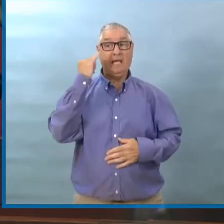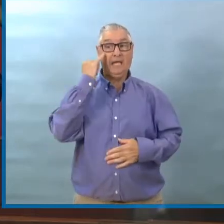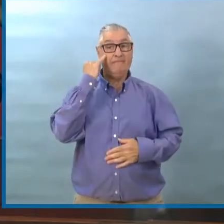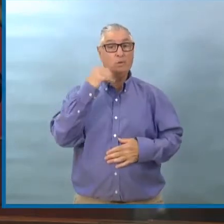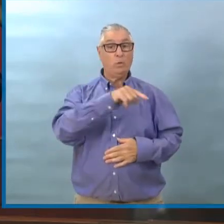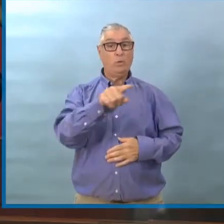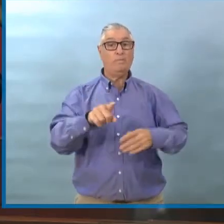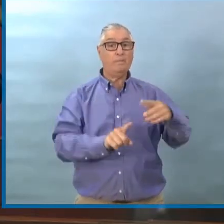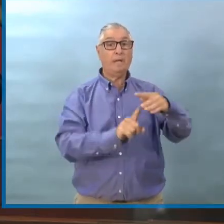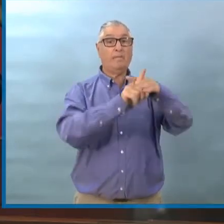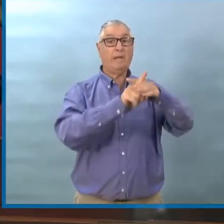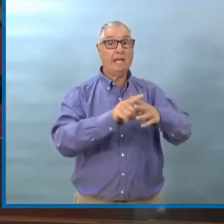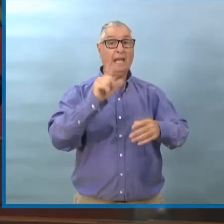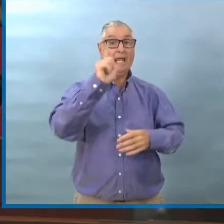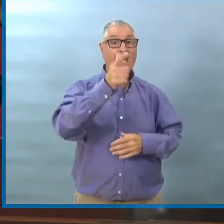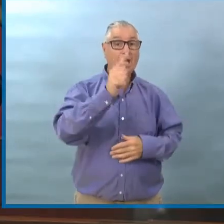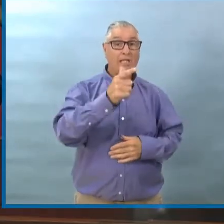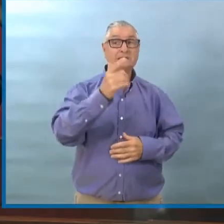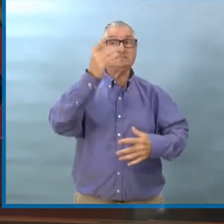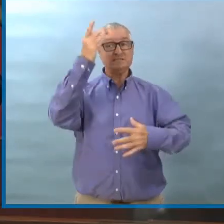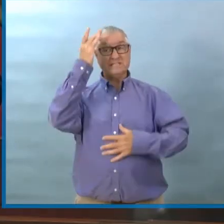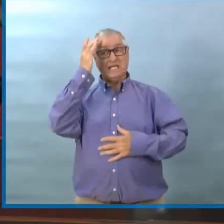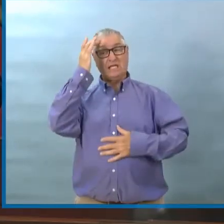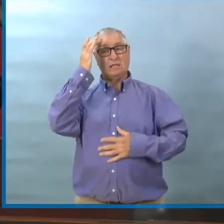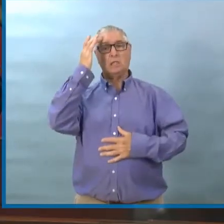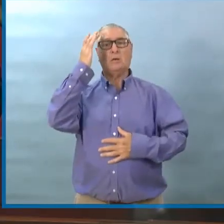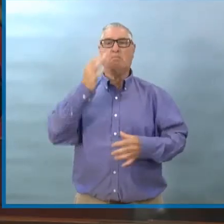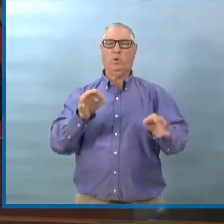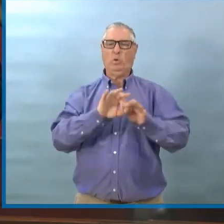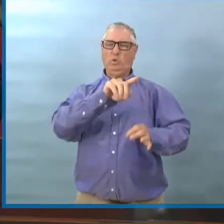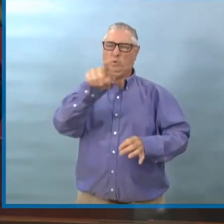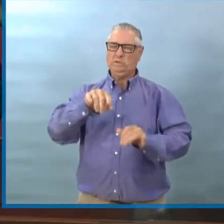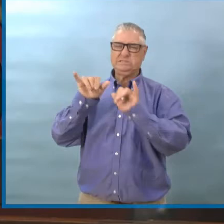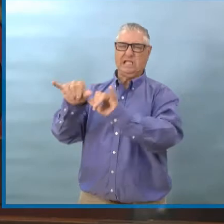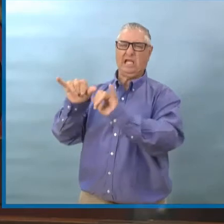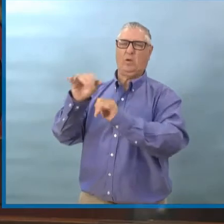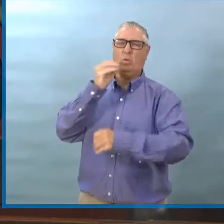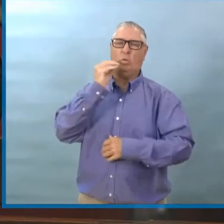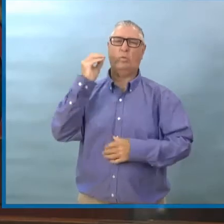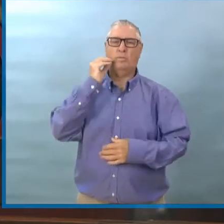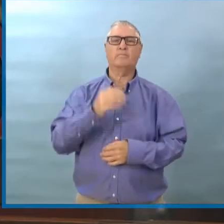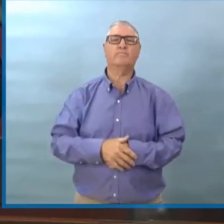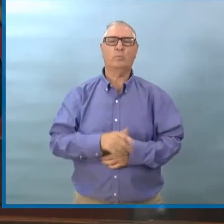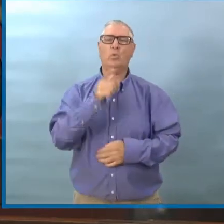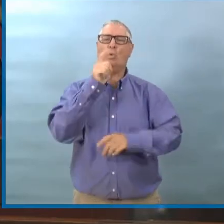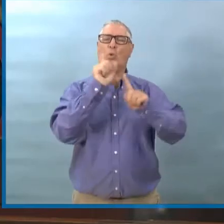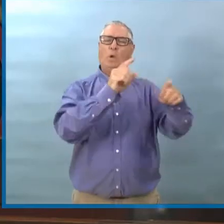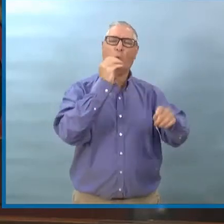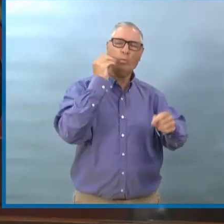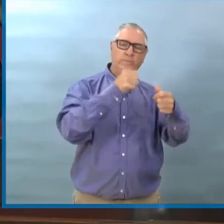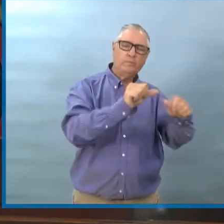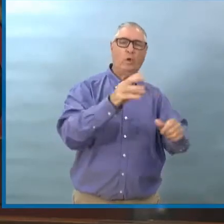tous les autres manitobiens qui ont des symptômes, on leur conseille de rester chez eux et de se faire tester.